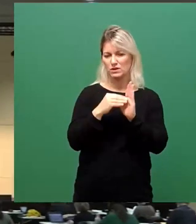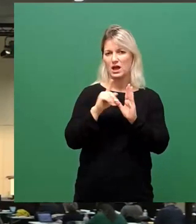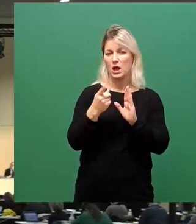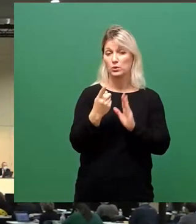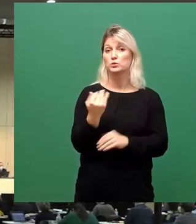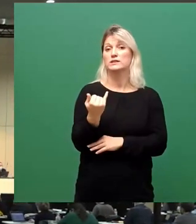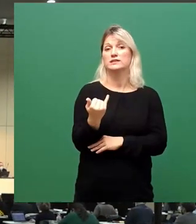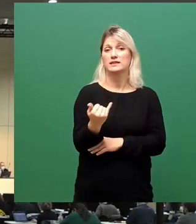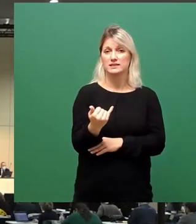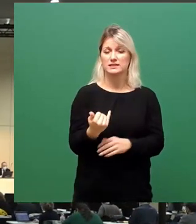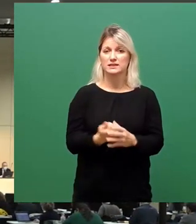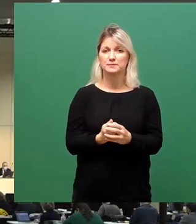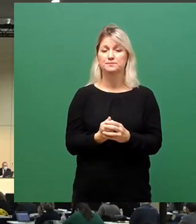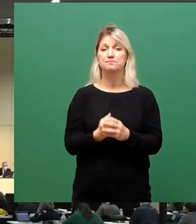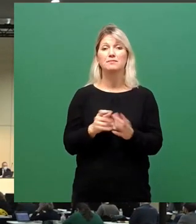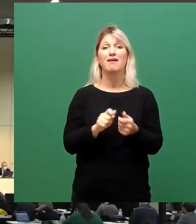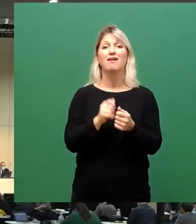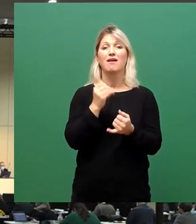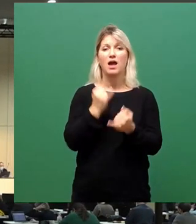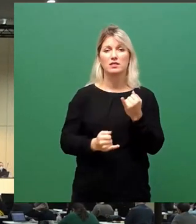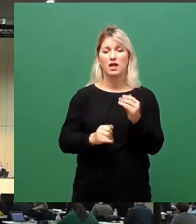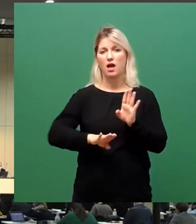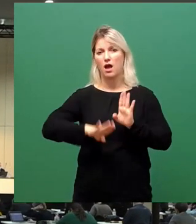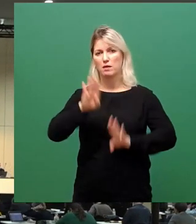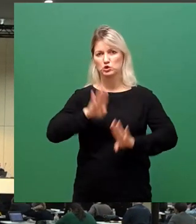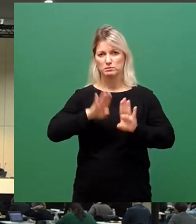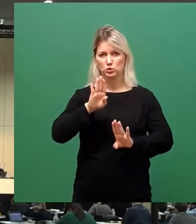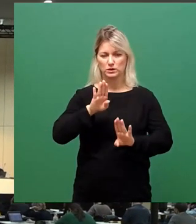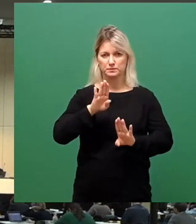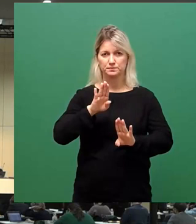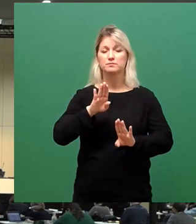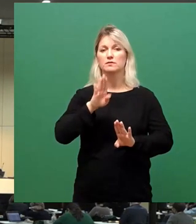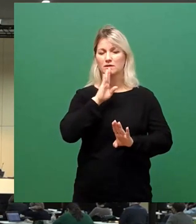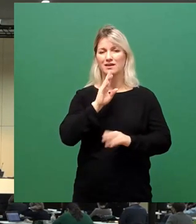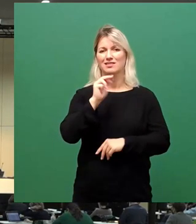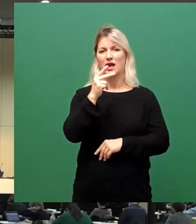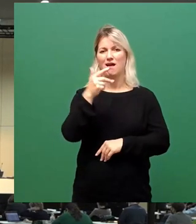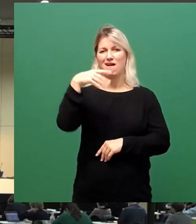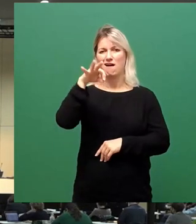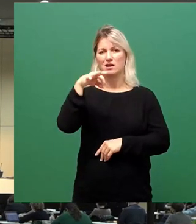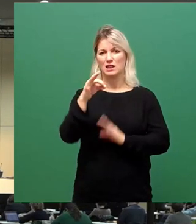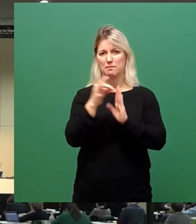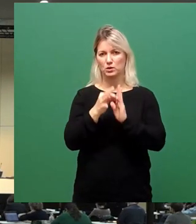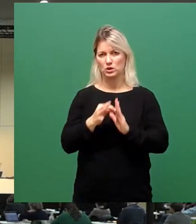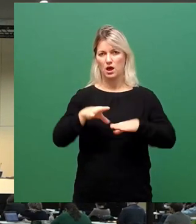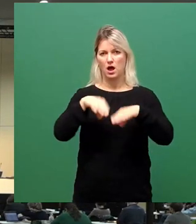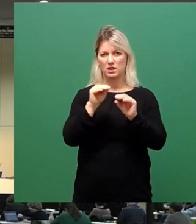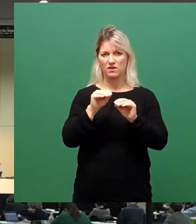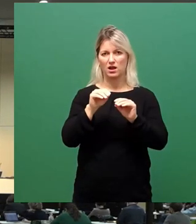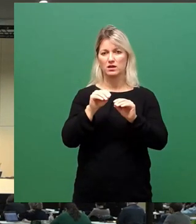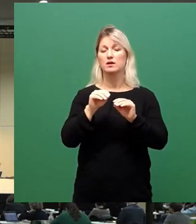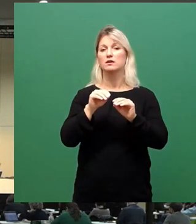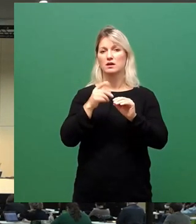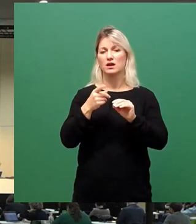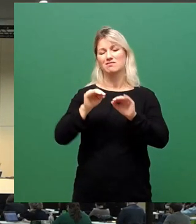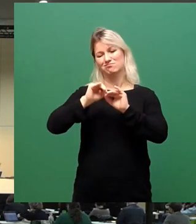zur Endabstimmung. Ich würde mal mit den drei Einzelpunkten starten, die separat gewünscht waren,